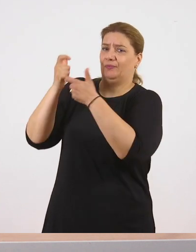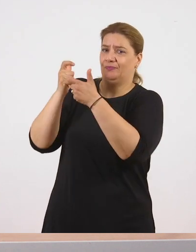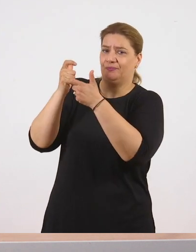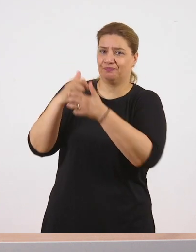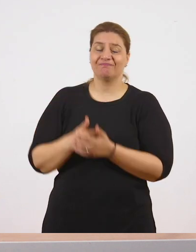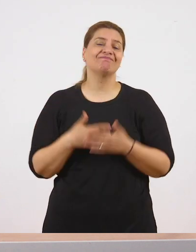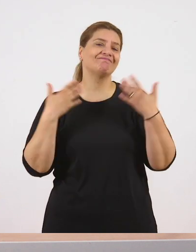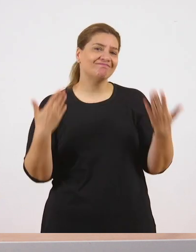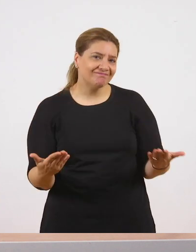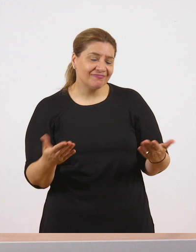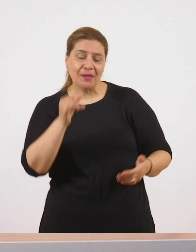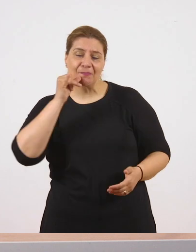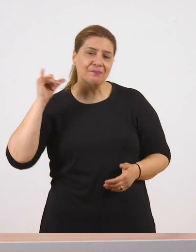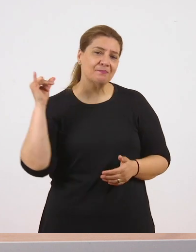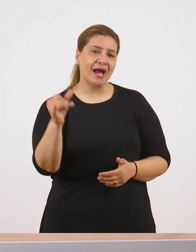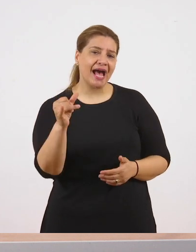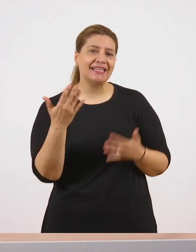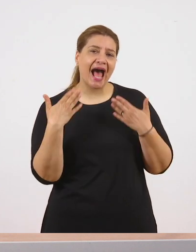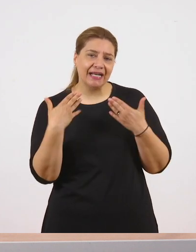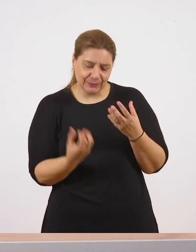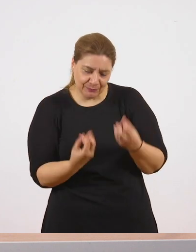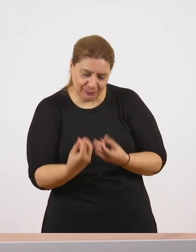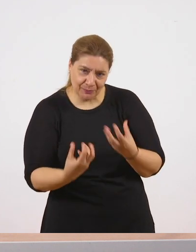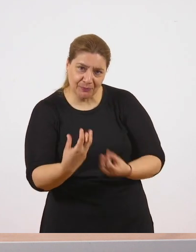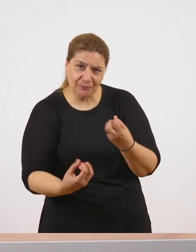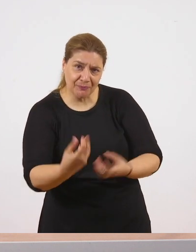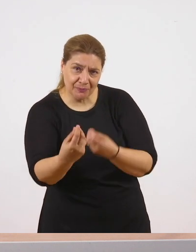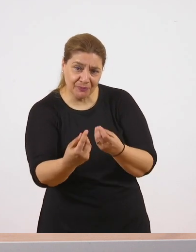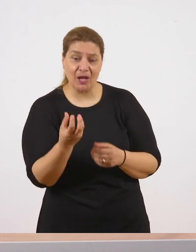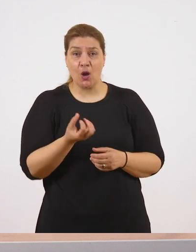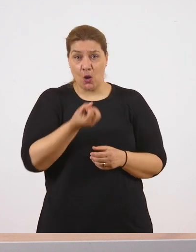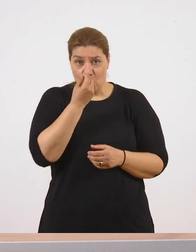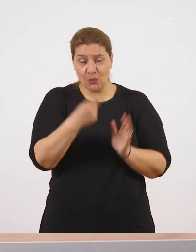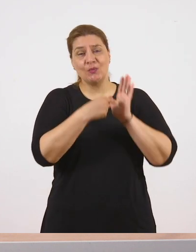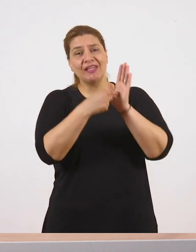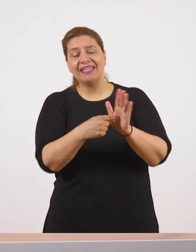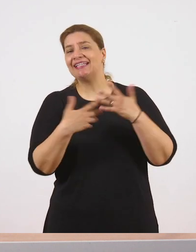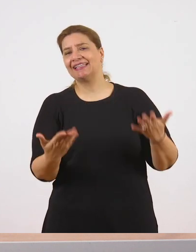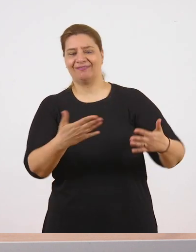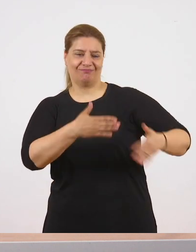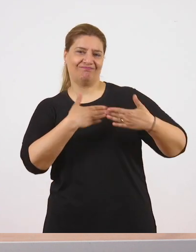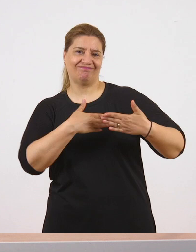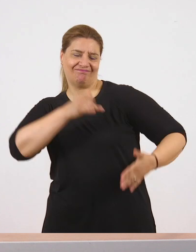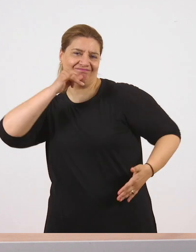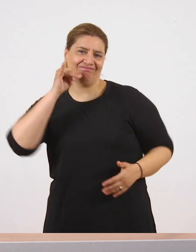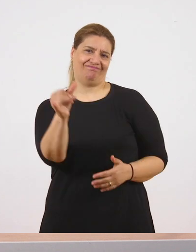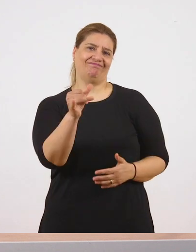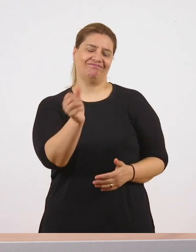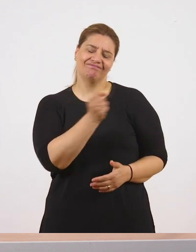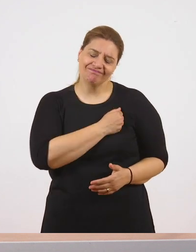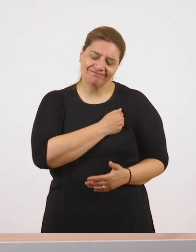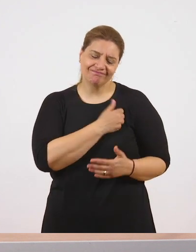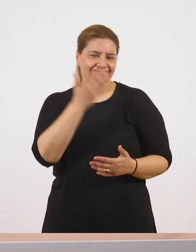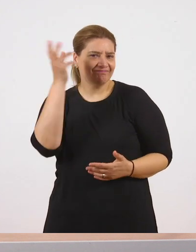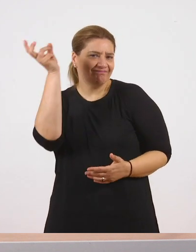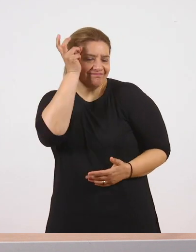Και από τότε τα λουλούδια αυτά συμβολίζουν την αιώνια αγάπη, την αληθινή αγάπη, την πίστη, τη μνήμη.